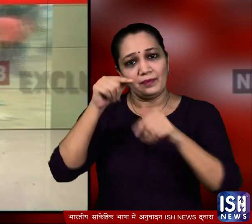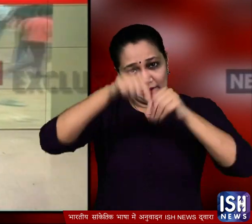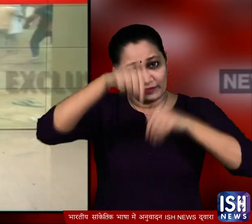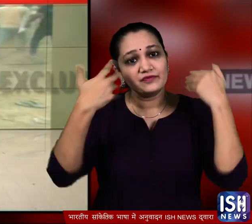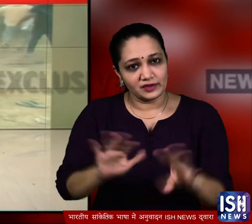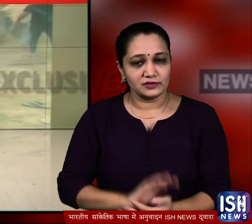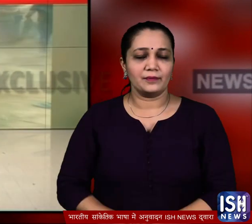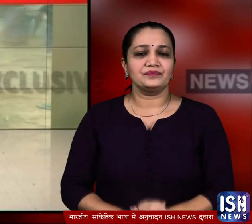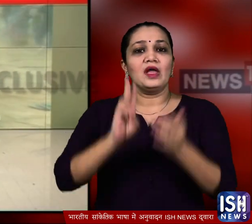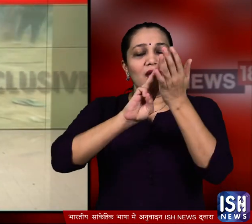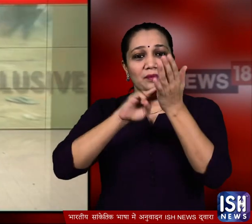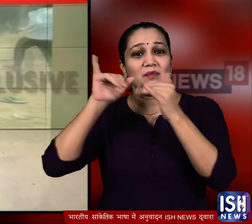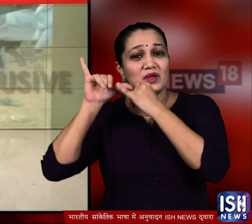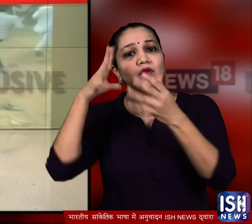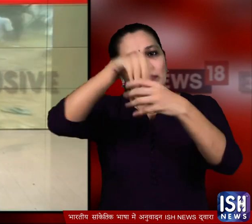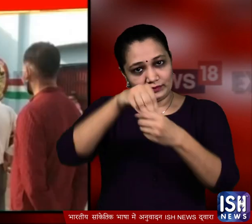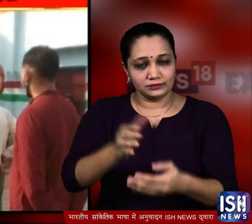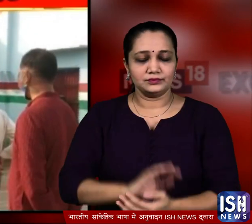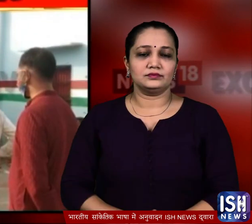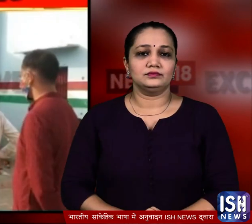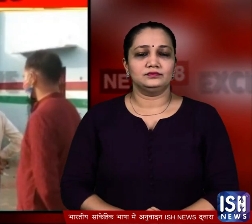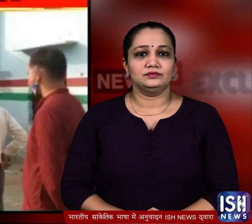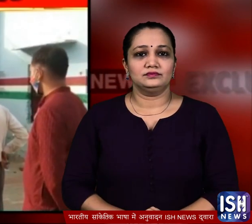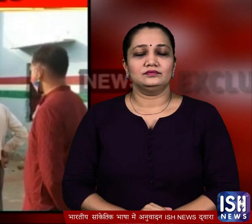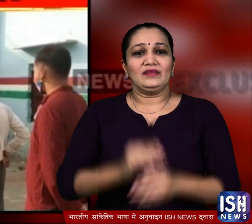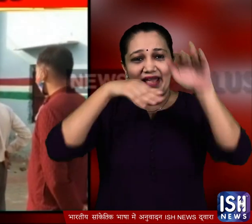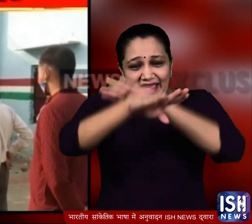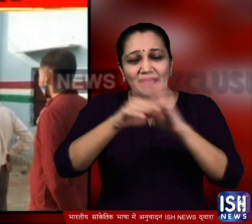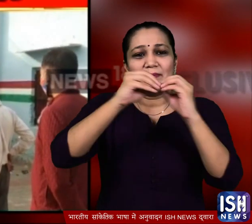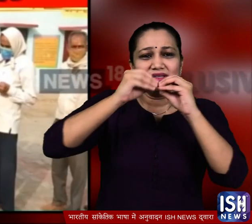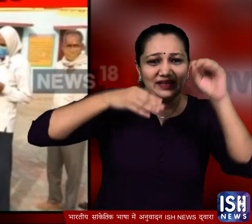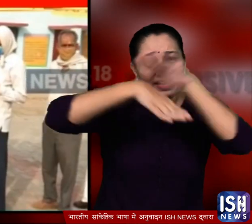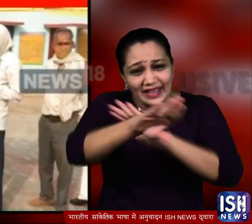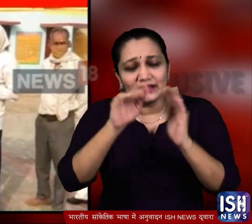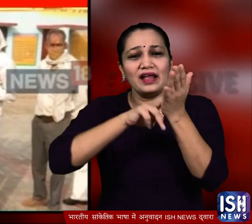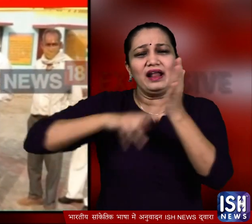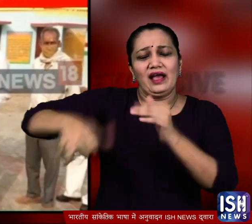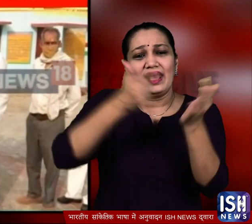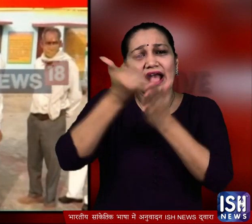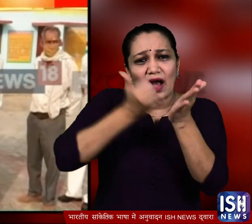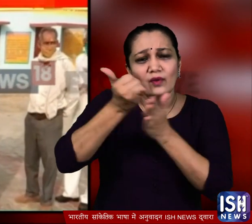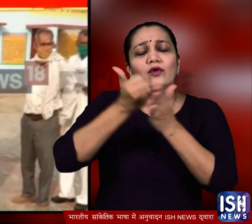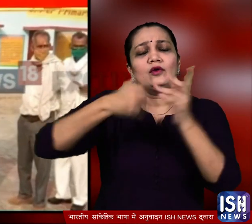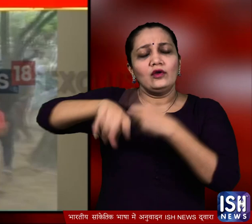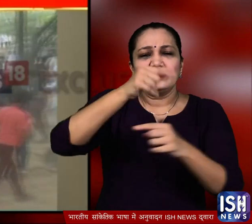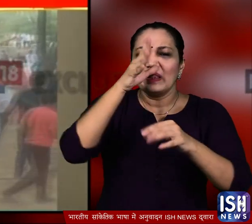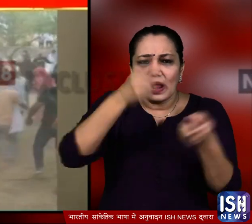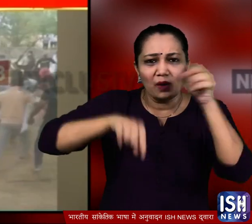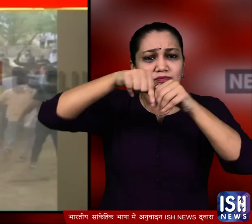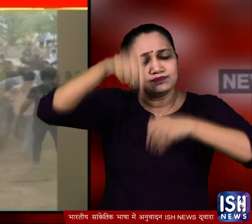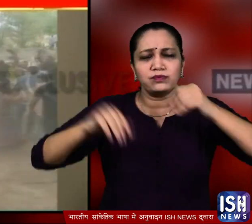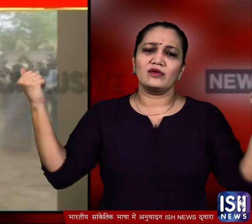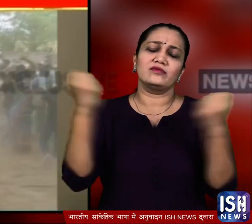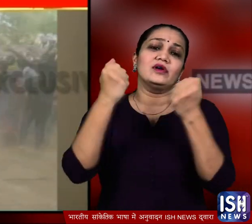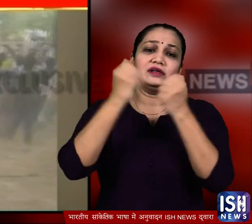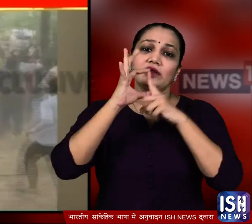जिलों में वोट डाले गए जिनमें मत्हुरा भी शामिल है जहांके बरसाना इलाके के नहरा गाउं में फर्जी मतदान की सूचना पर